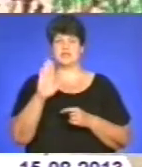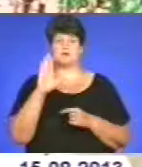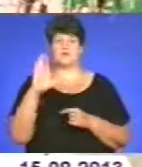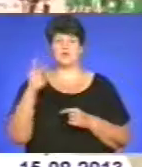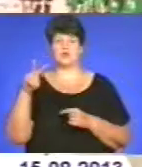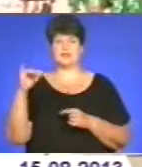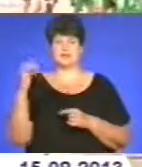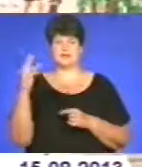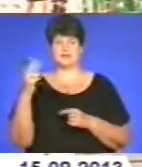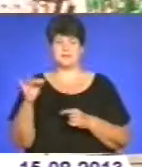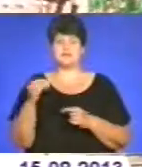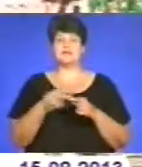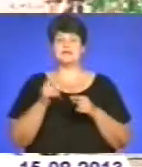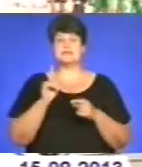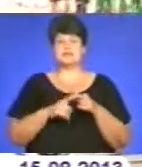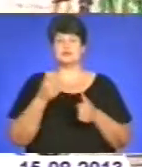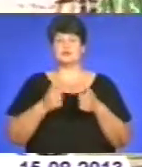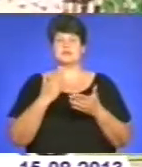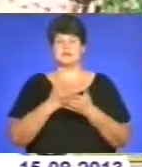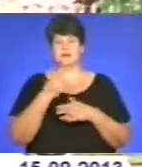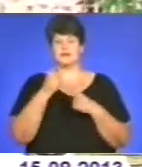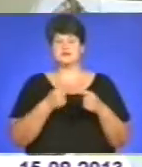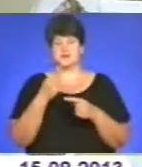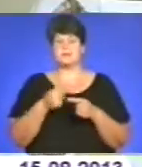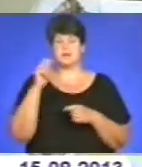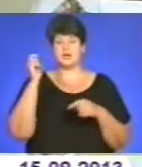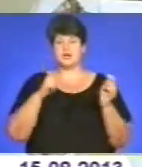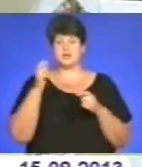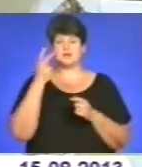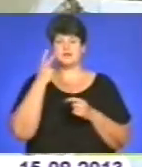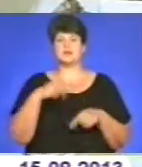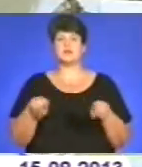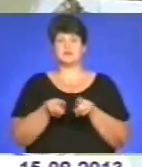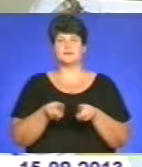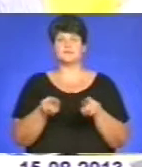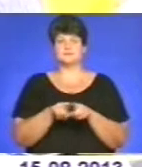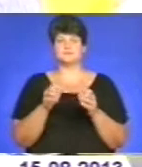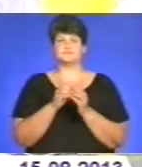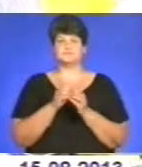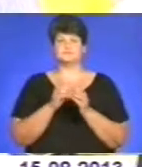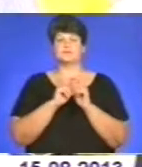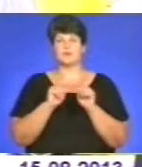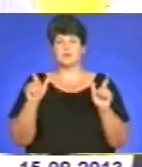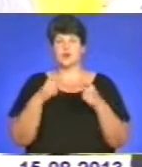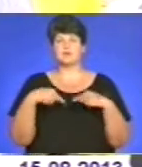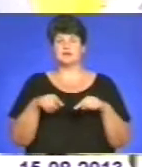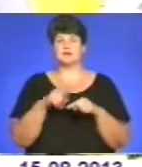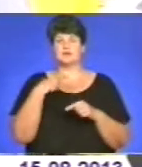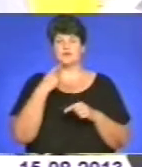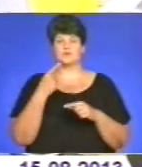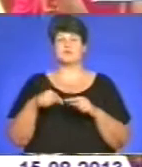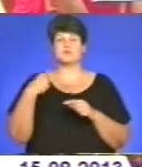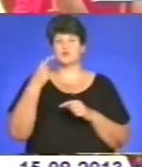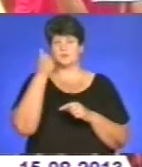Цей турнір є традиційним. Як правило, поборотися приїздять вихованці одних і тих же спортивних шкіл. Організатори змагань кажуть, що у